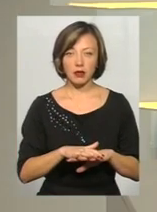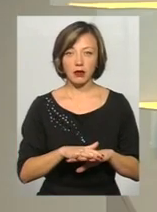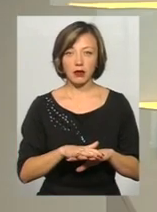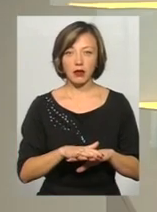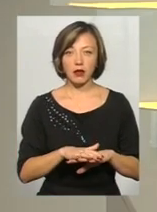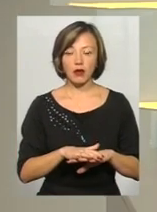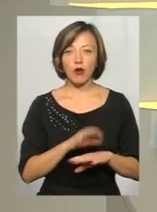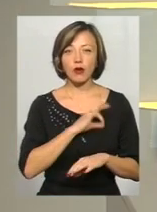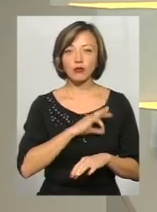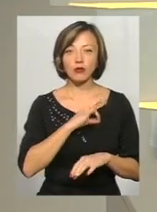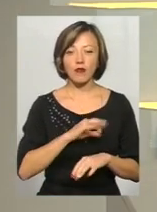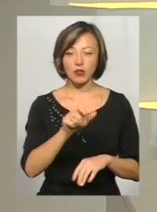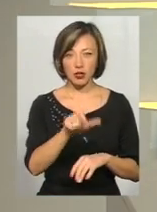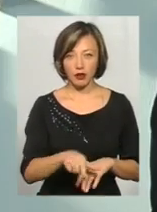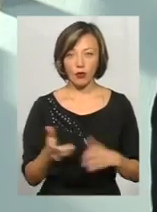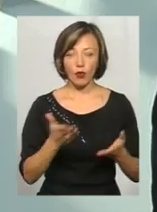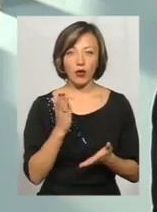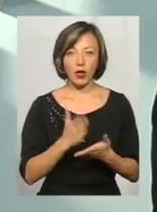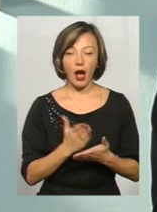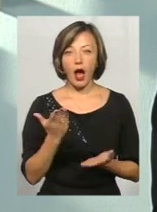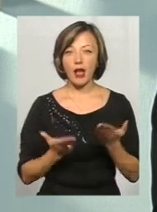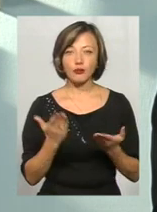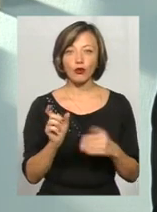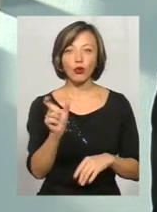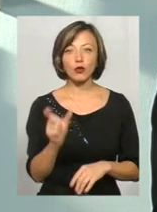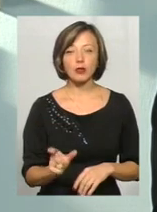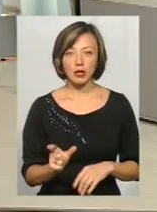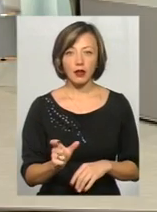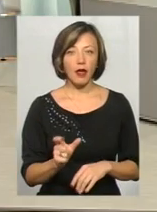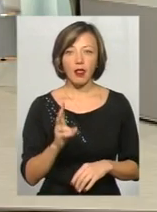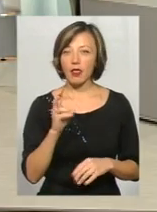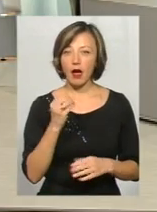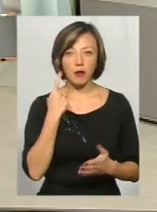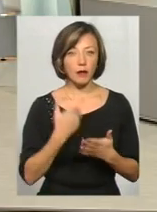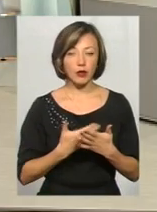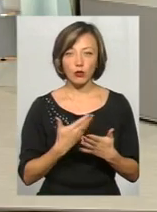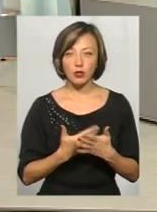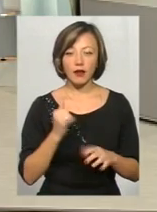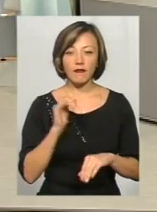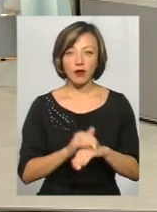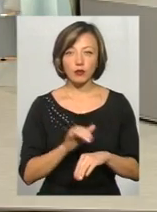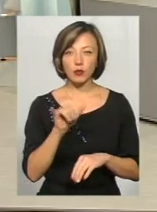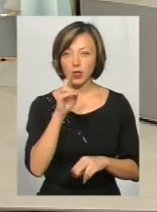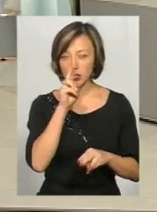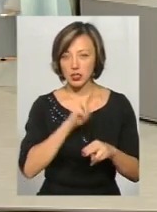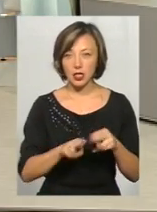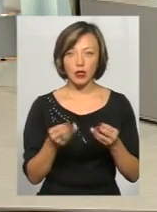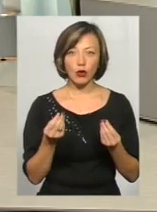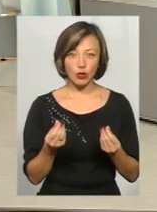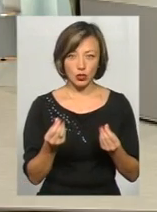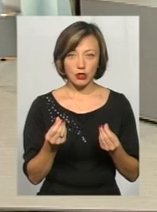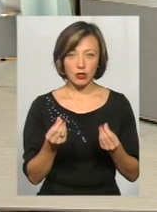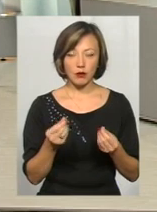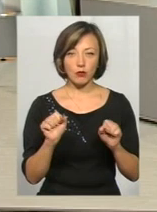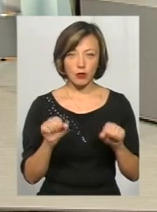банк, користувачем, клієнтом якого вона є. А якщо людина не підозрювала і виявила, що в неї зникли кошти, вона